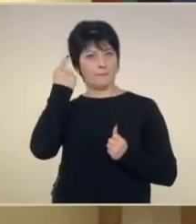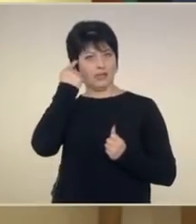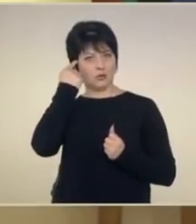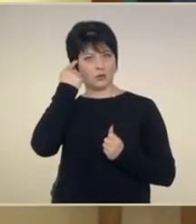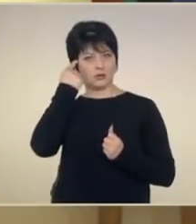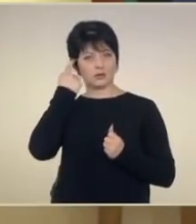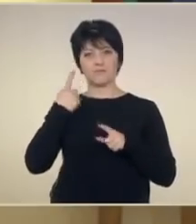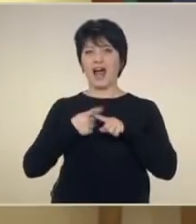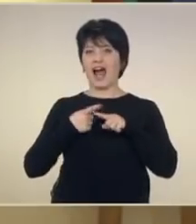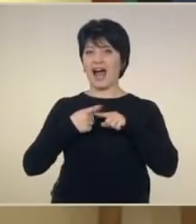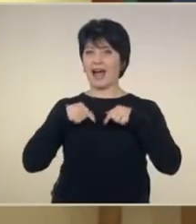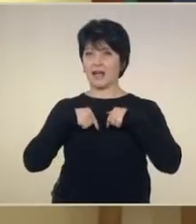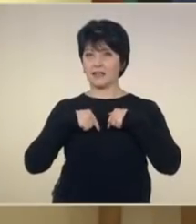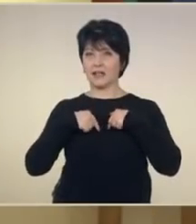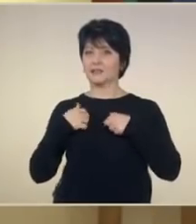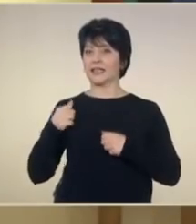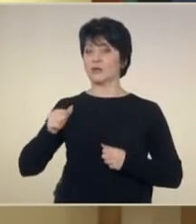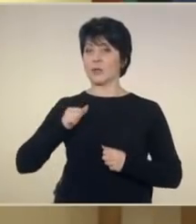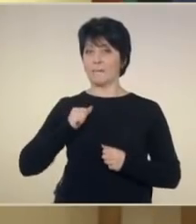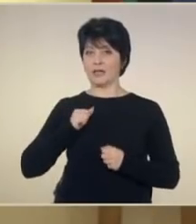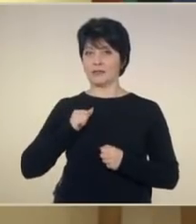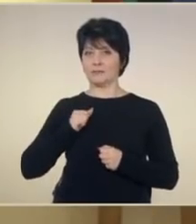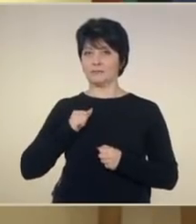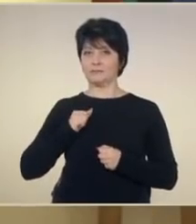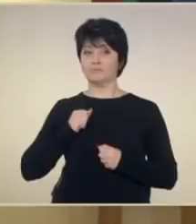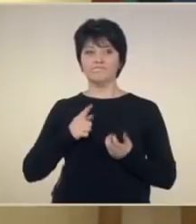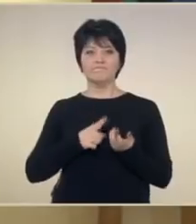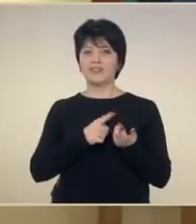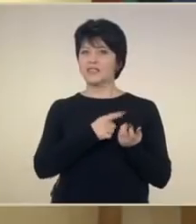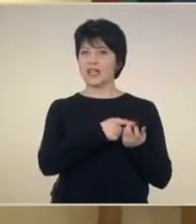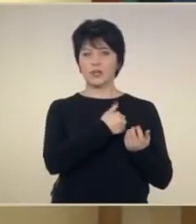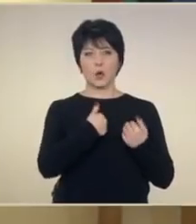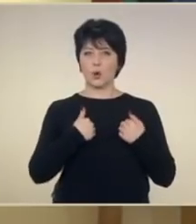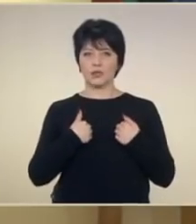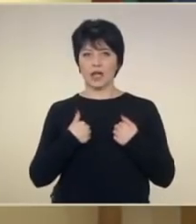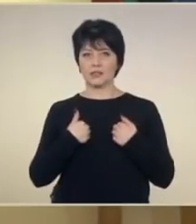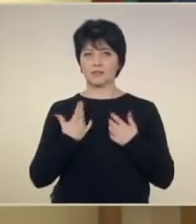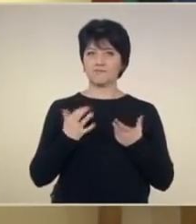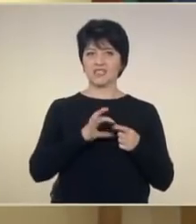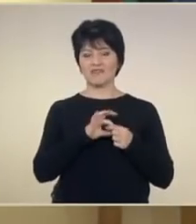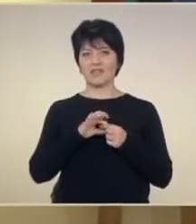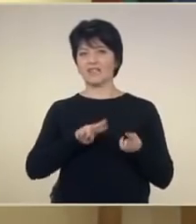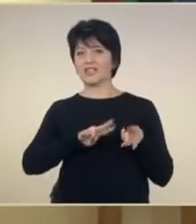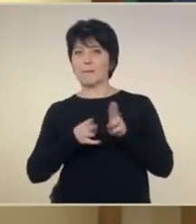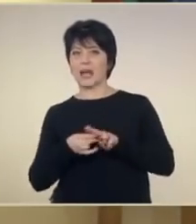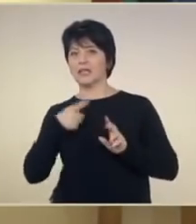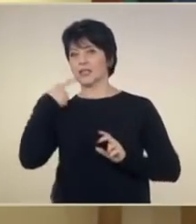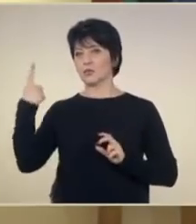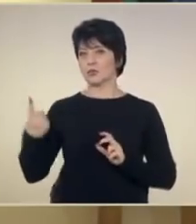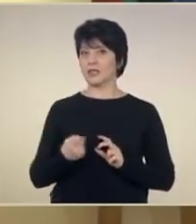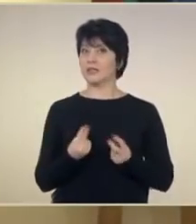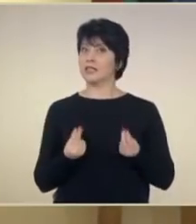характер да я съхраним. Всеки от нас свързва смяната на годините с добри намерения,